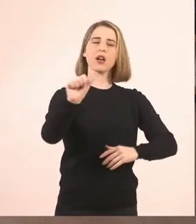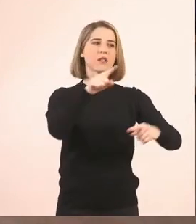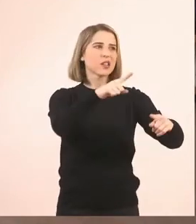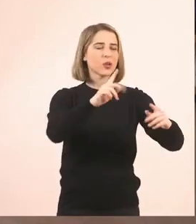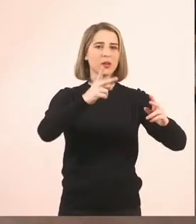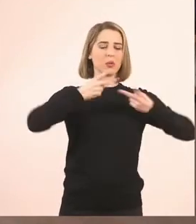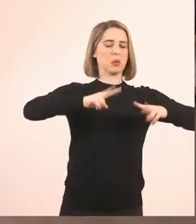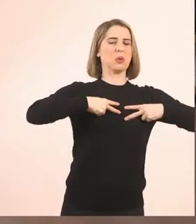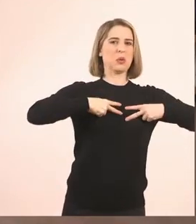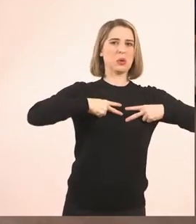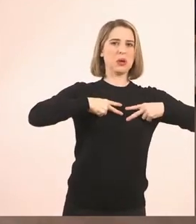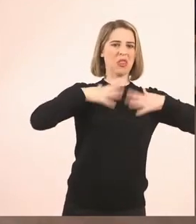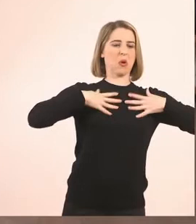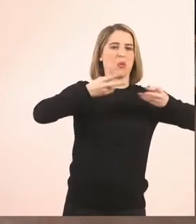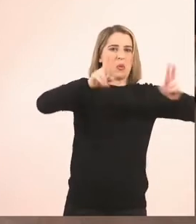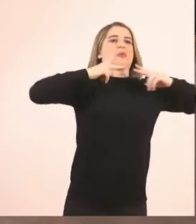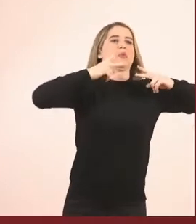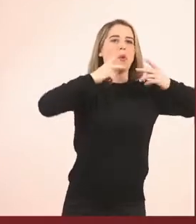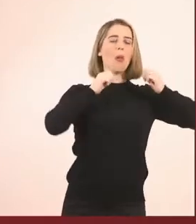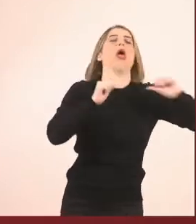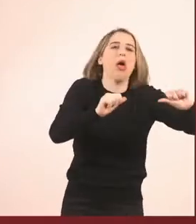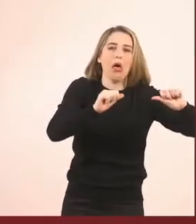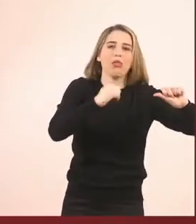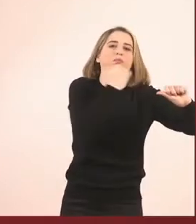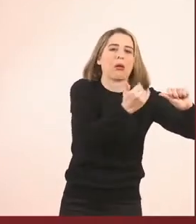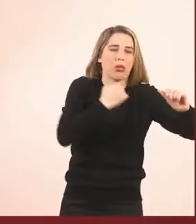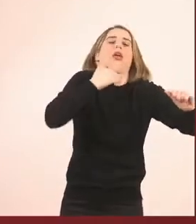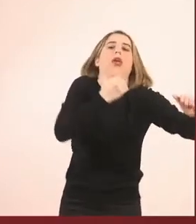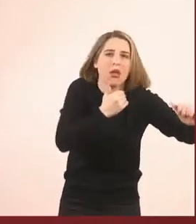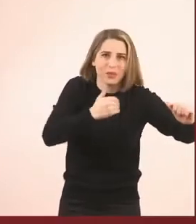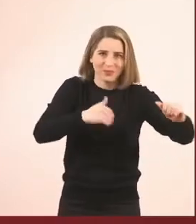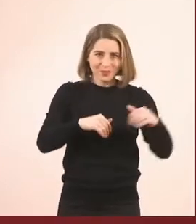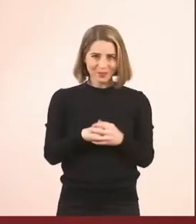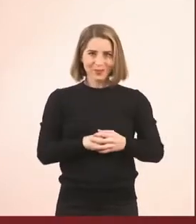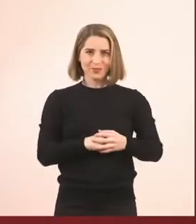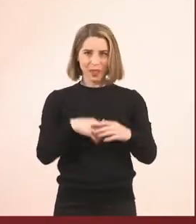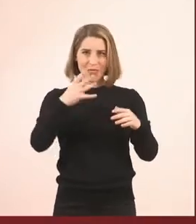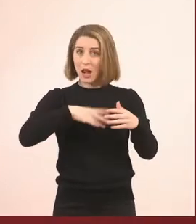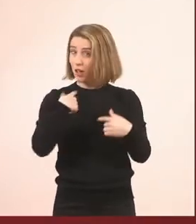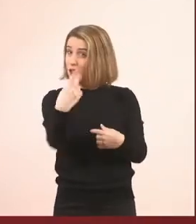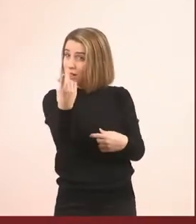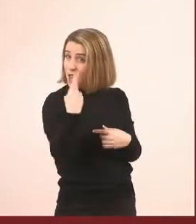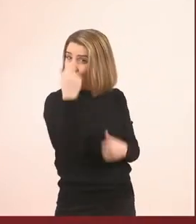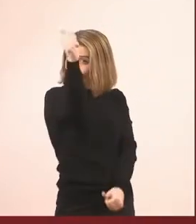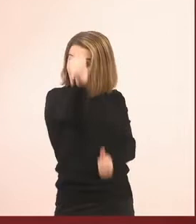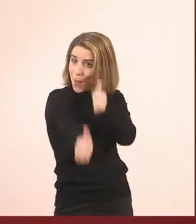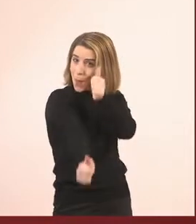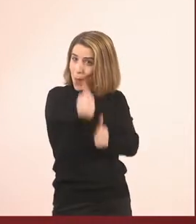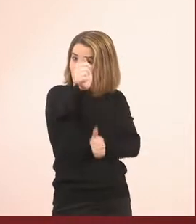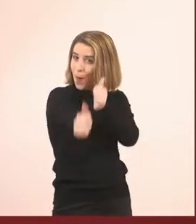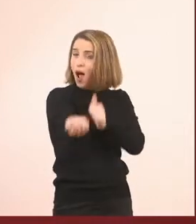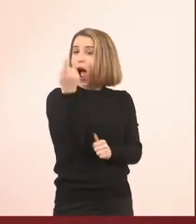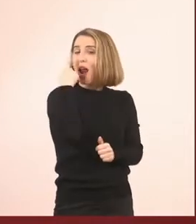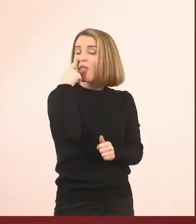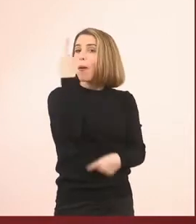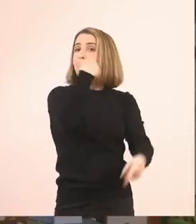ααααα.. Με ποιον τρόπο δηλαδή, να το βγάλει αυτό. Οπότε, τι θέλω από εσάς, να κάνουμε τη γραμders αυτή. Πείτε ότι εγώ είμαι ο αντιπαλός σας, να δούμε